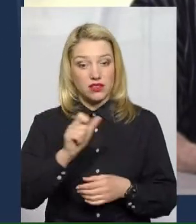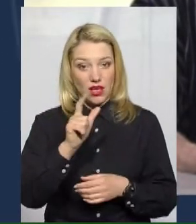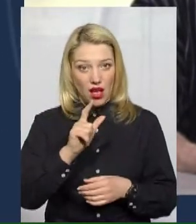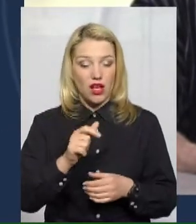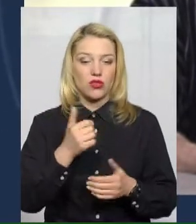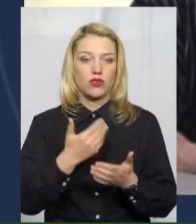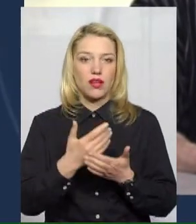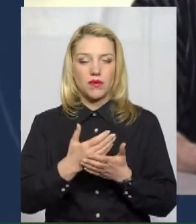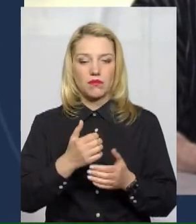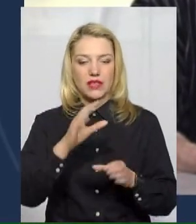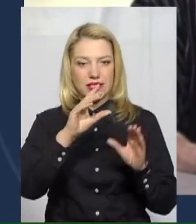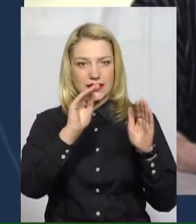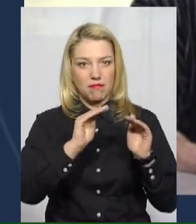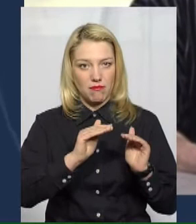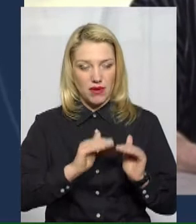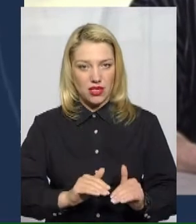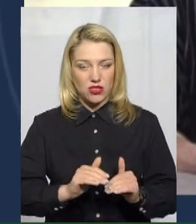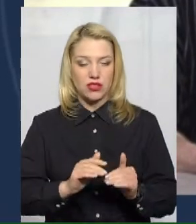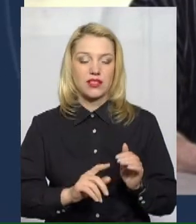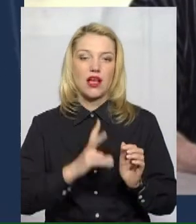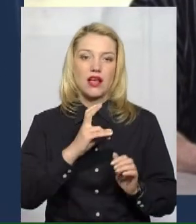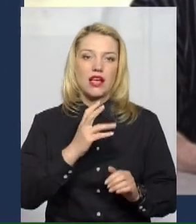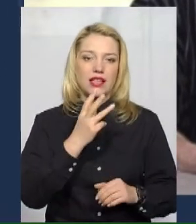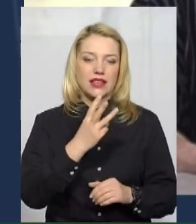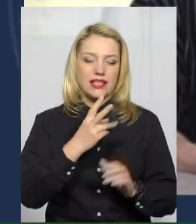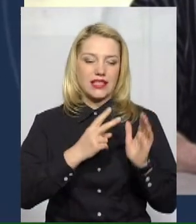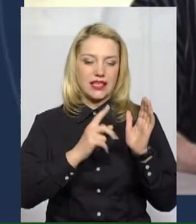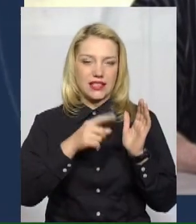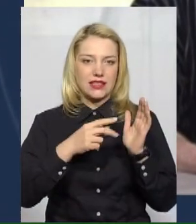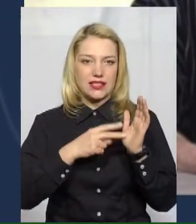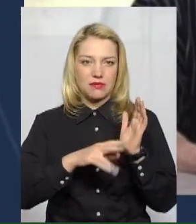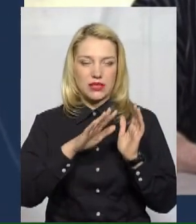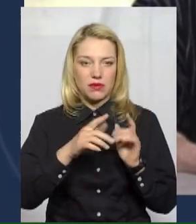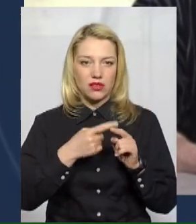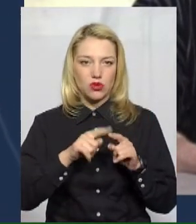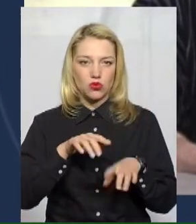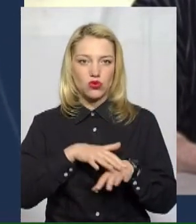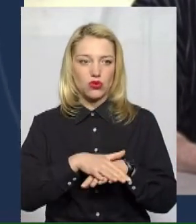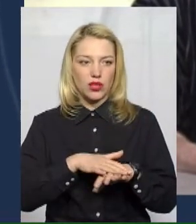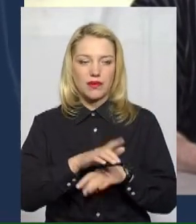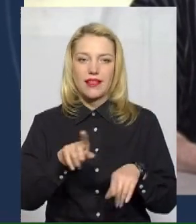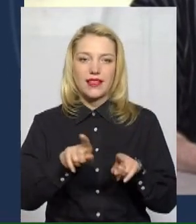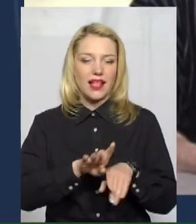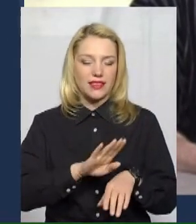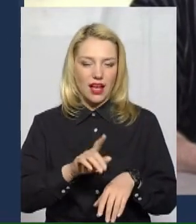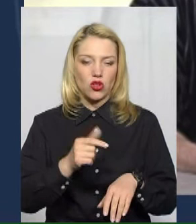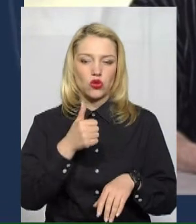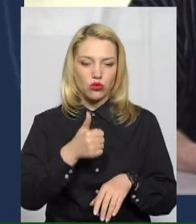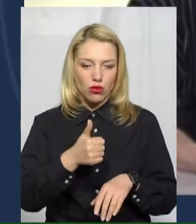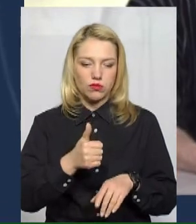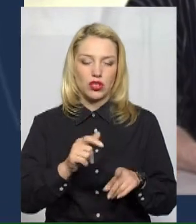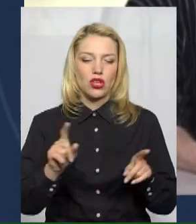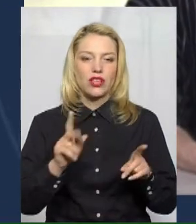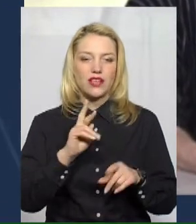по 375 закуп. І тут із розрахунками усе не так добре, як хотілося б, але і непогано, повідомив телефоном